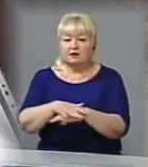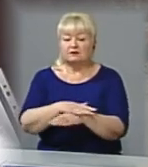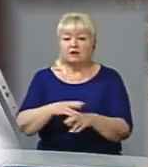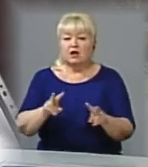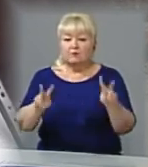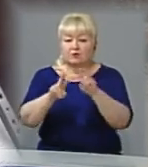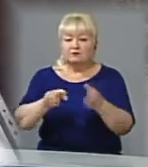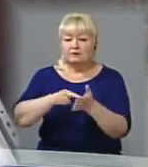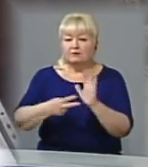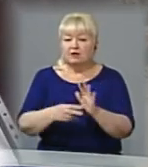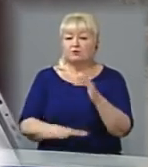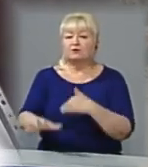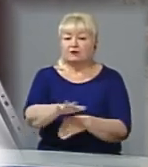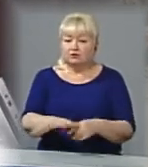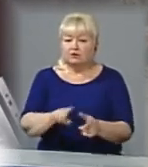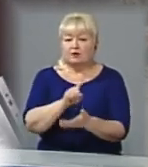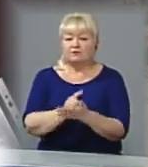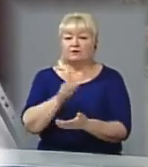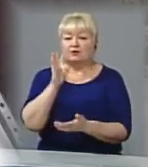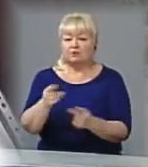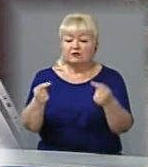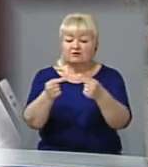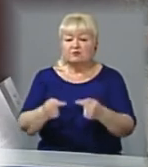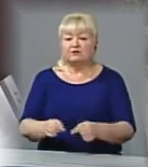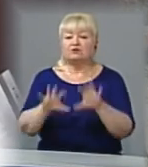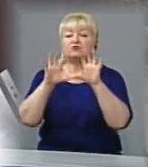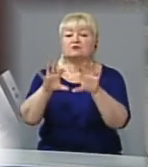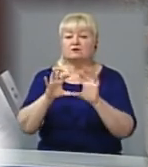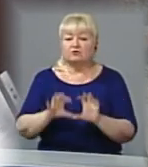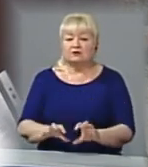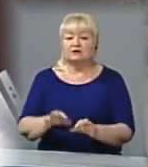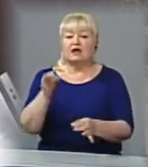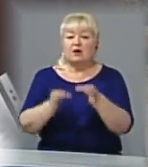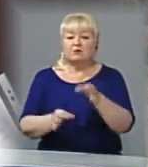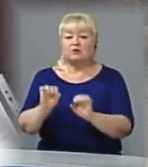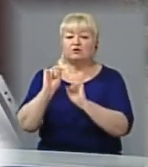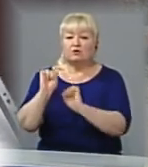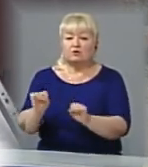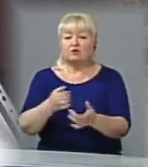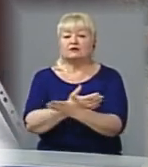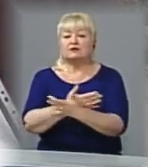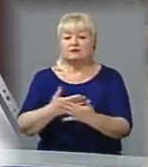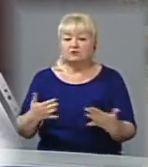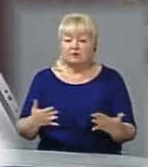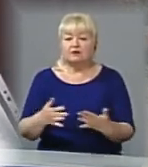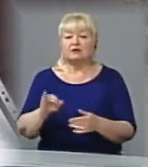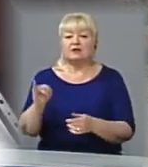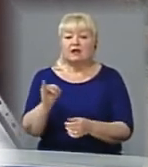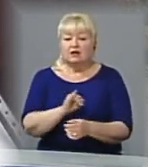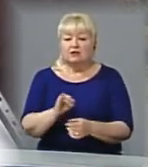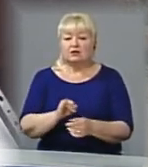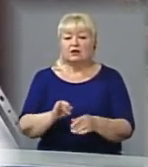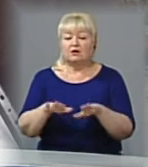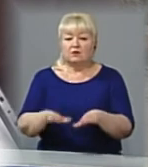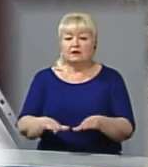плану території. Окрім того, мають бути відповідно до законодавства погодження і природоохоронних різноманітних органів, і так само, звичайно, органи